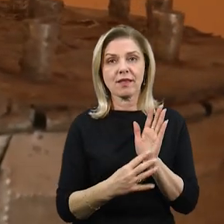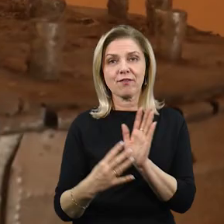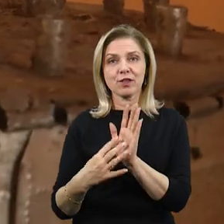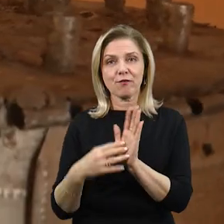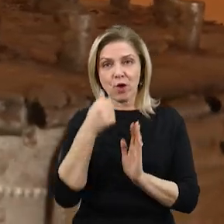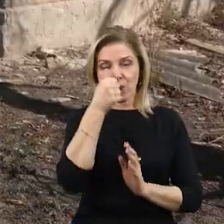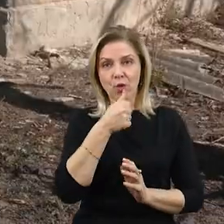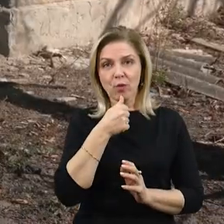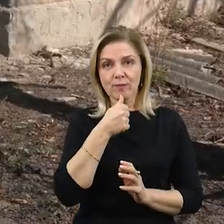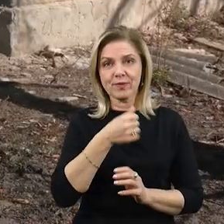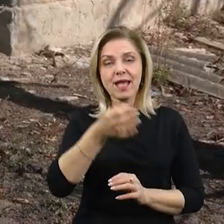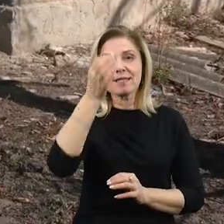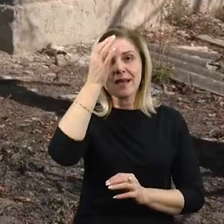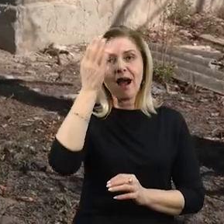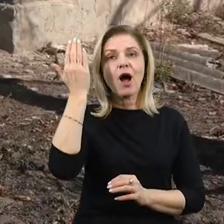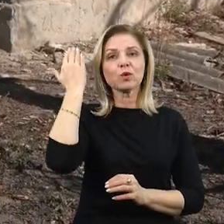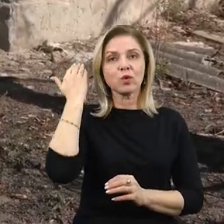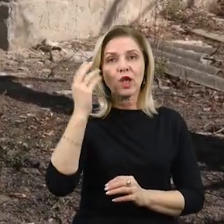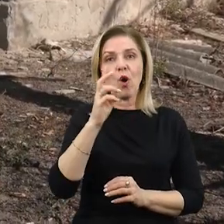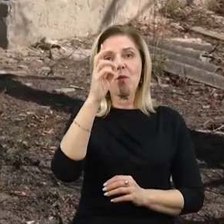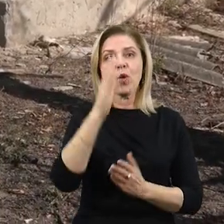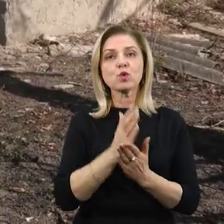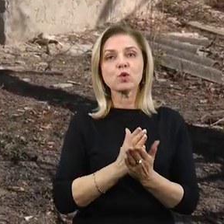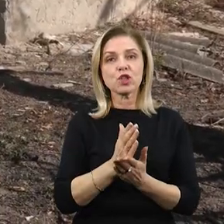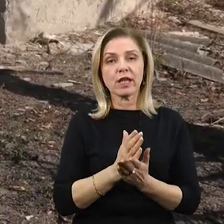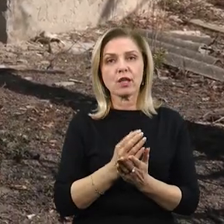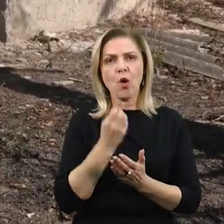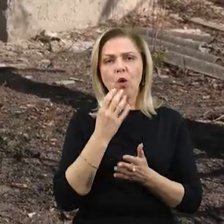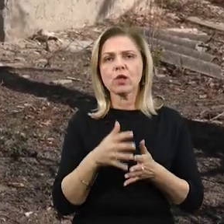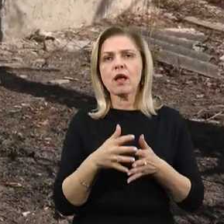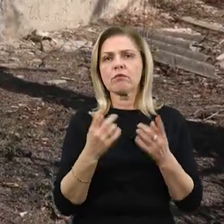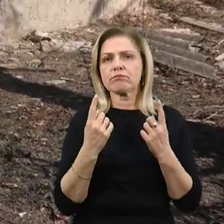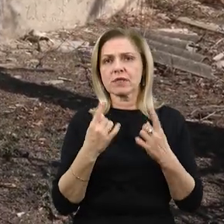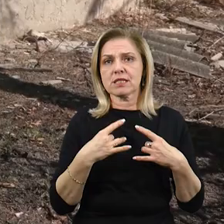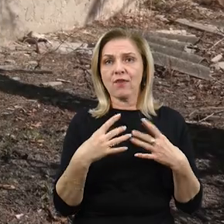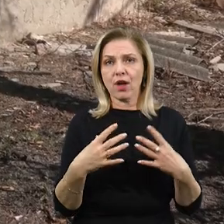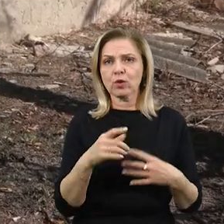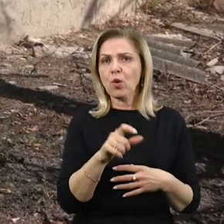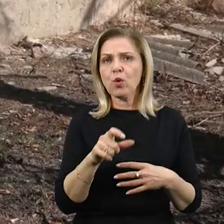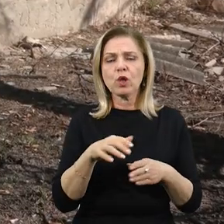богослужіння. Як здорове свято, людей був повен двір.